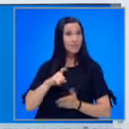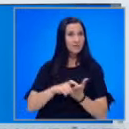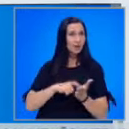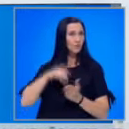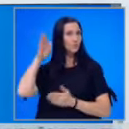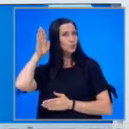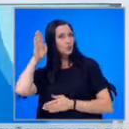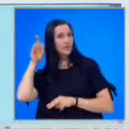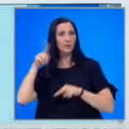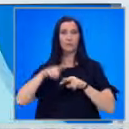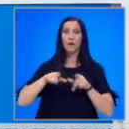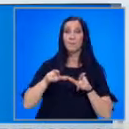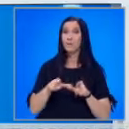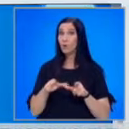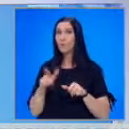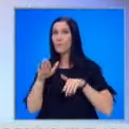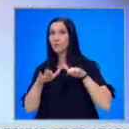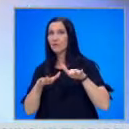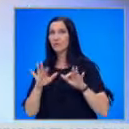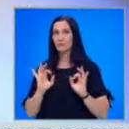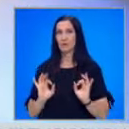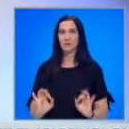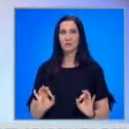подслушване? Николай Минков, последите на истината.